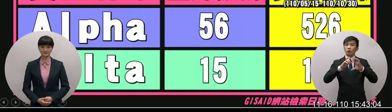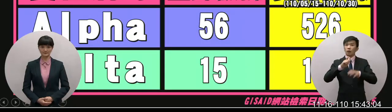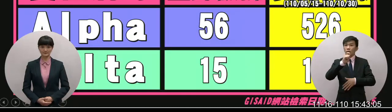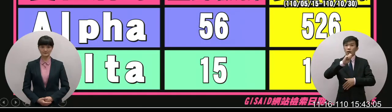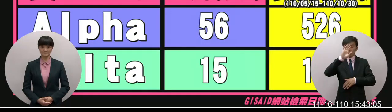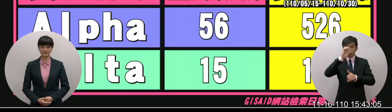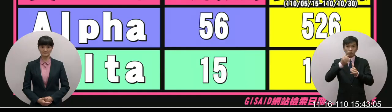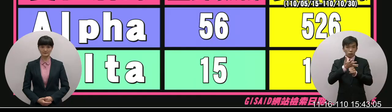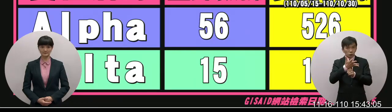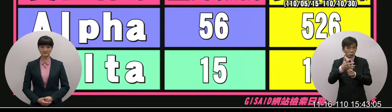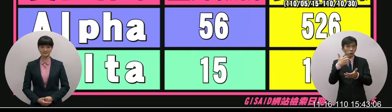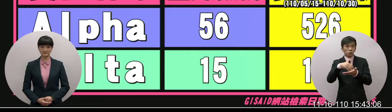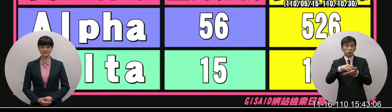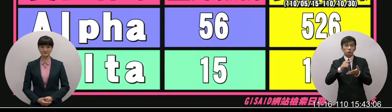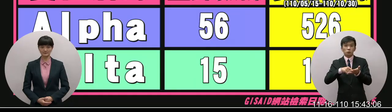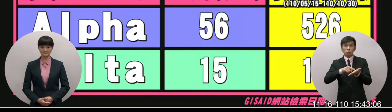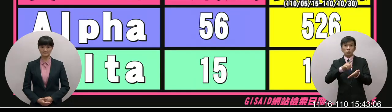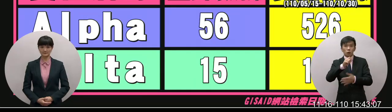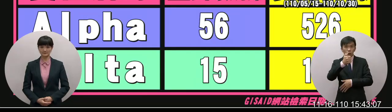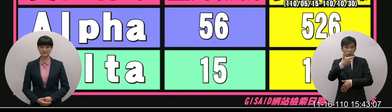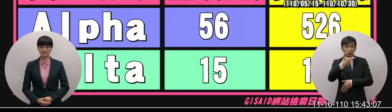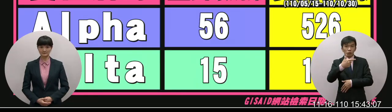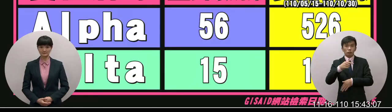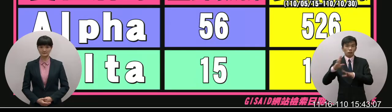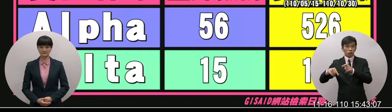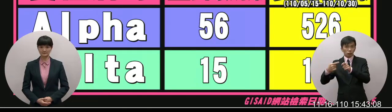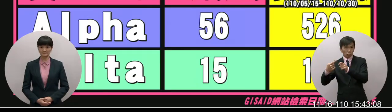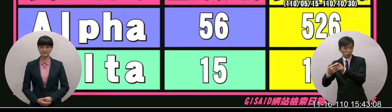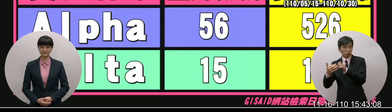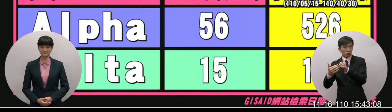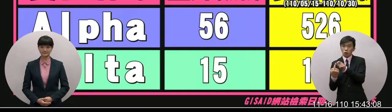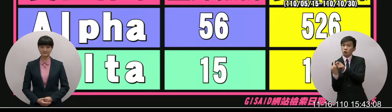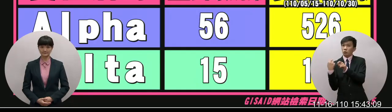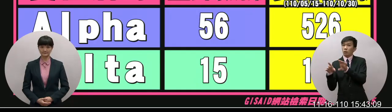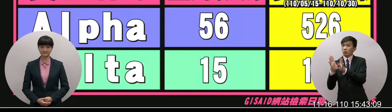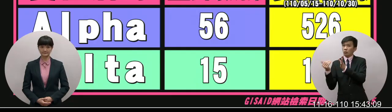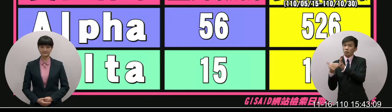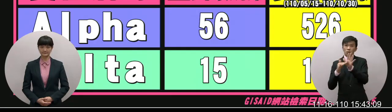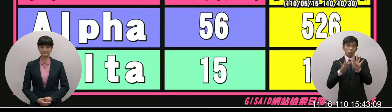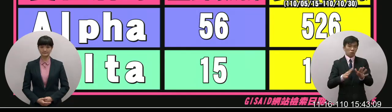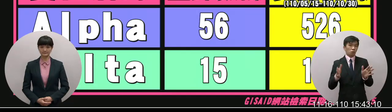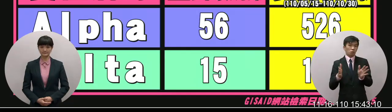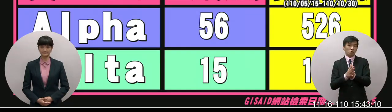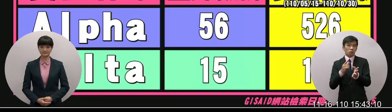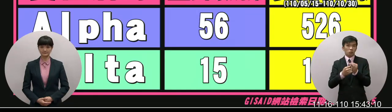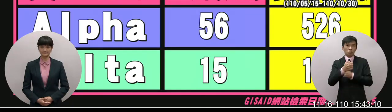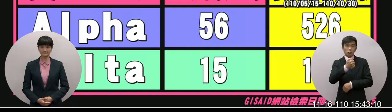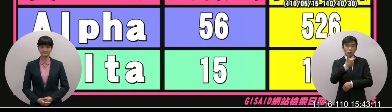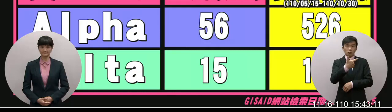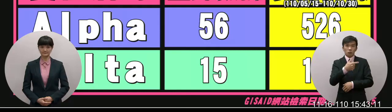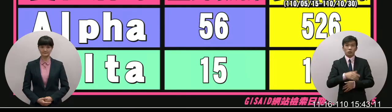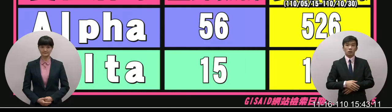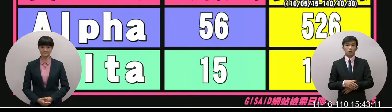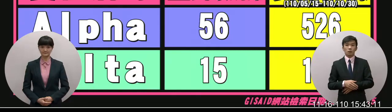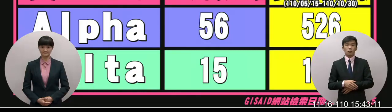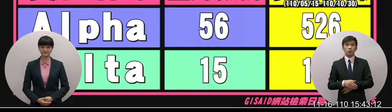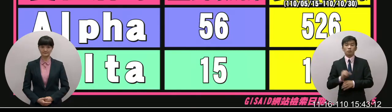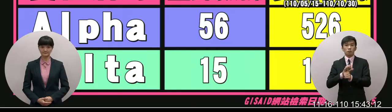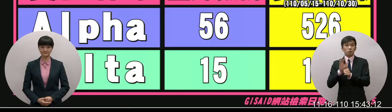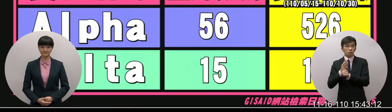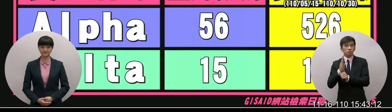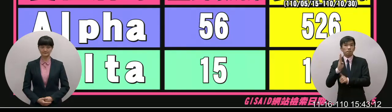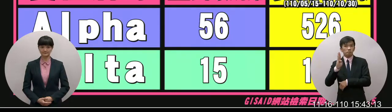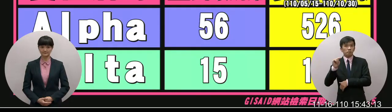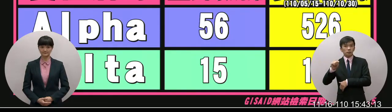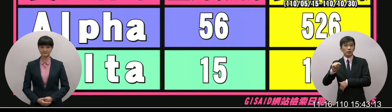網路上幾月幾號從今年年初從去年開始到現在56例Data病毒台灣是